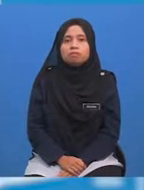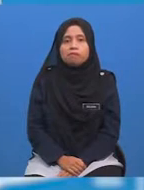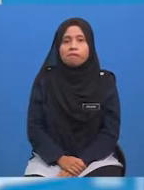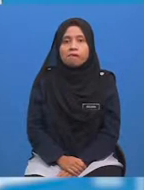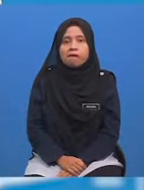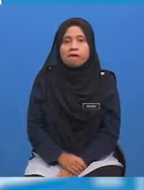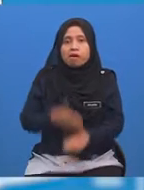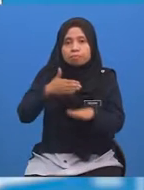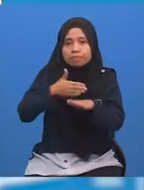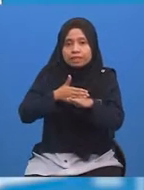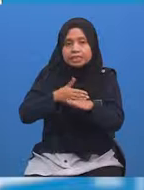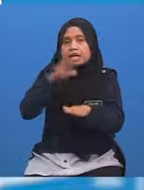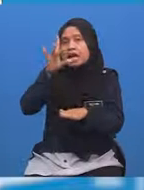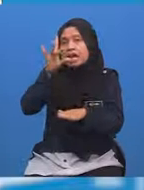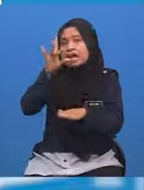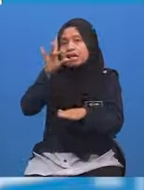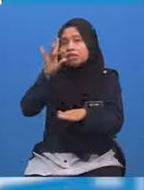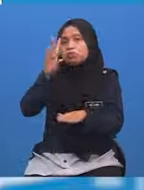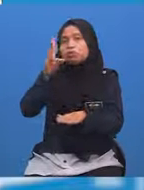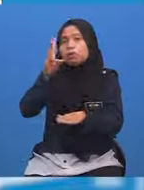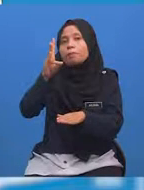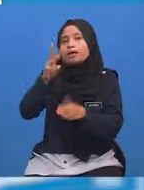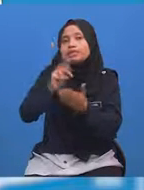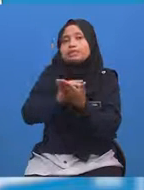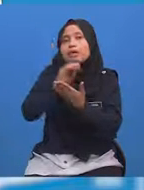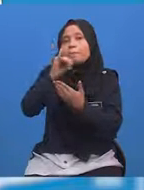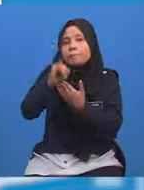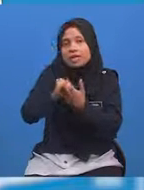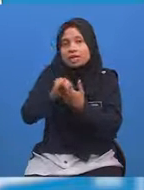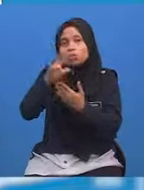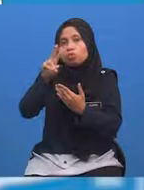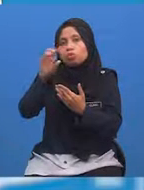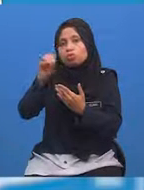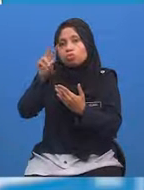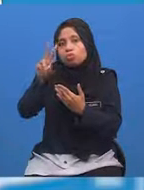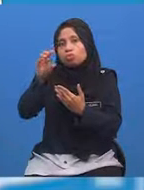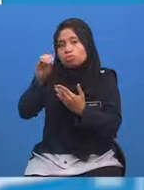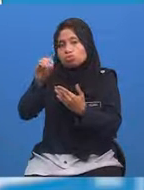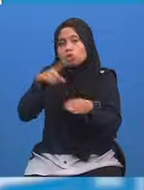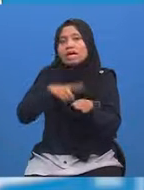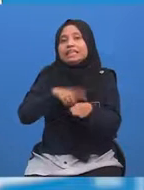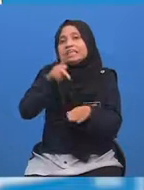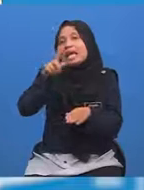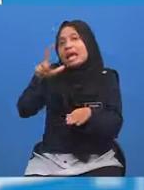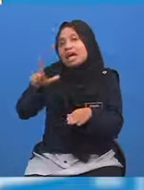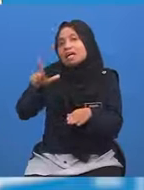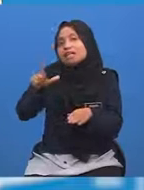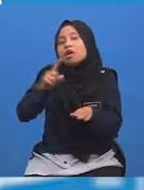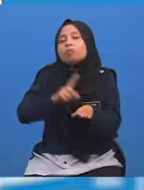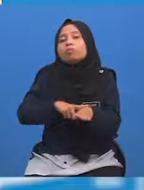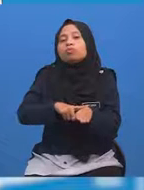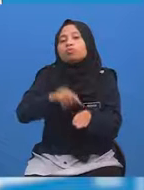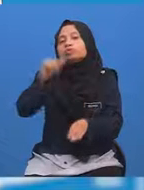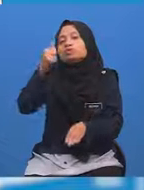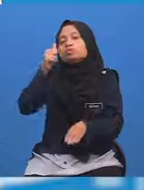Pada tarikh 17 Mei 2020 Waktu di Kuala Lumpur ialah Pukul